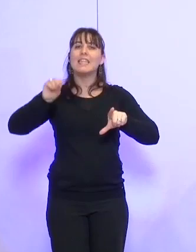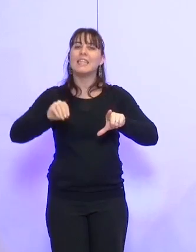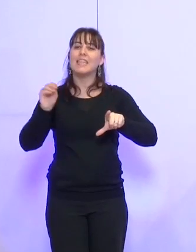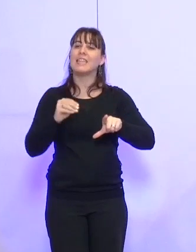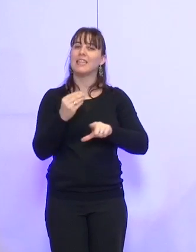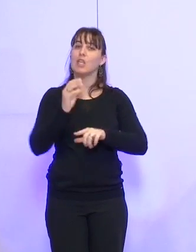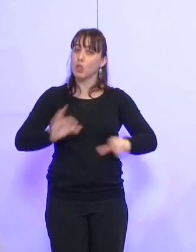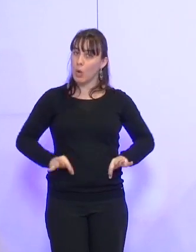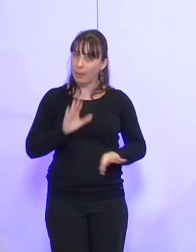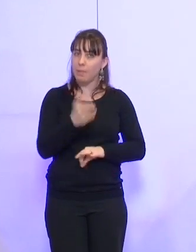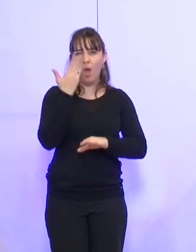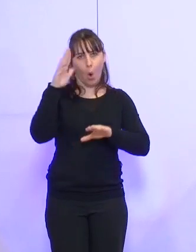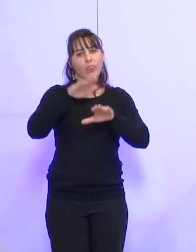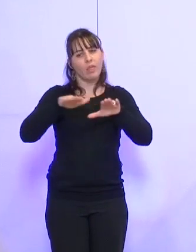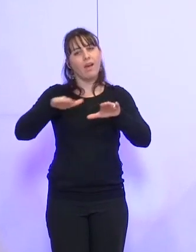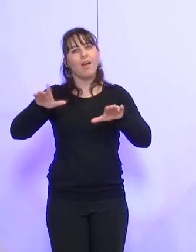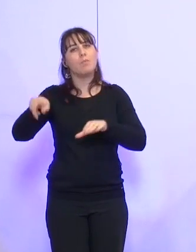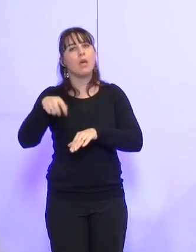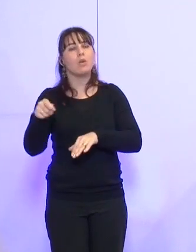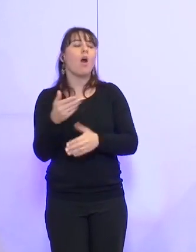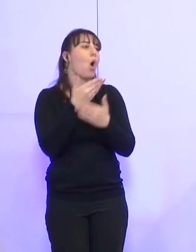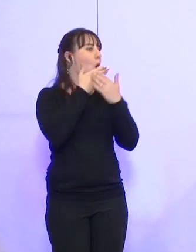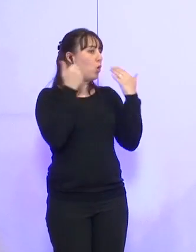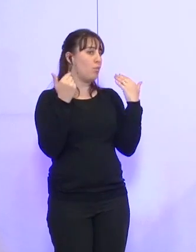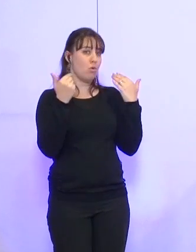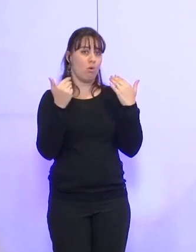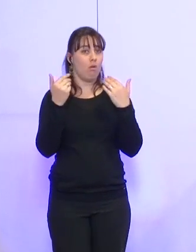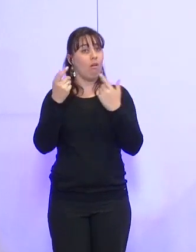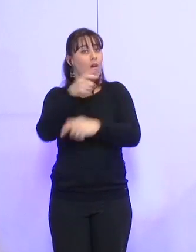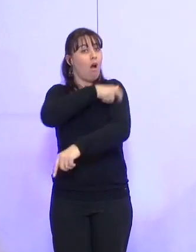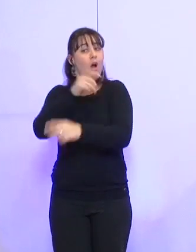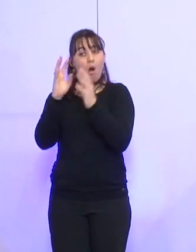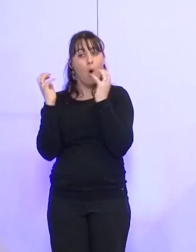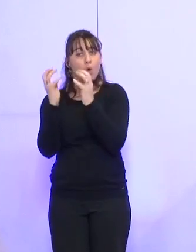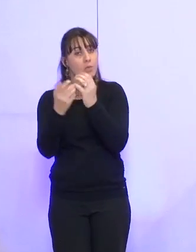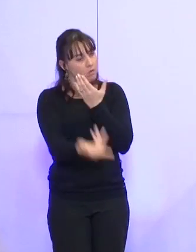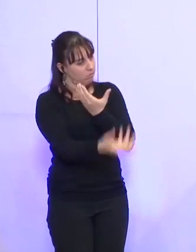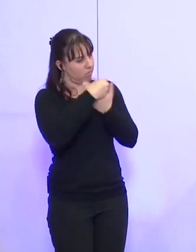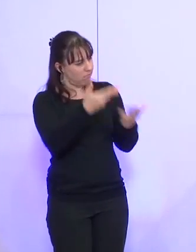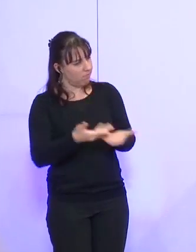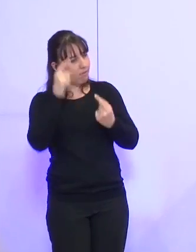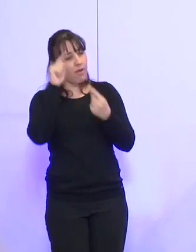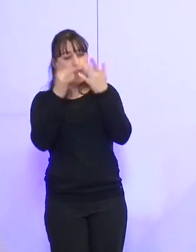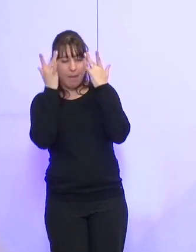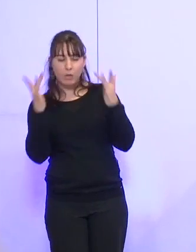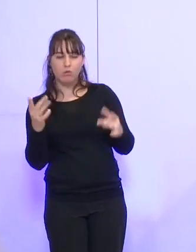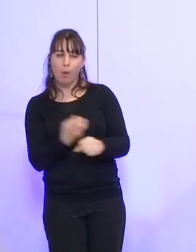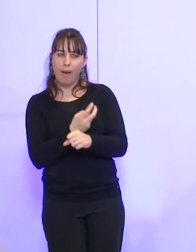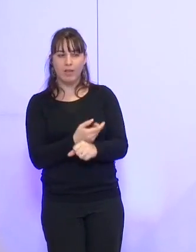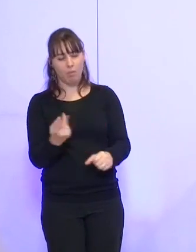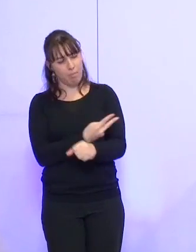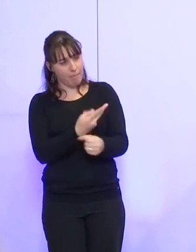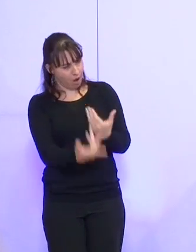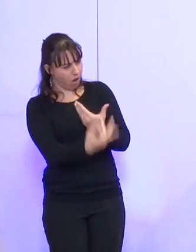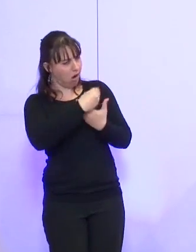Mais il y avait d'autres choses. peut... Enfin, le mieux, c'est de venir dans certaines commissions où on en parle, comme pour la culture, par exemple, où nous avons